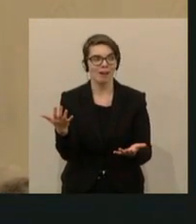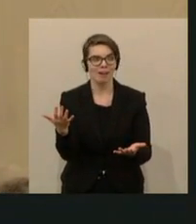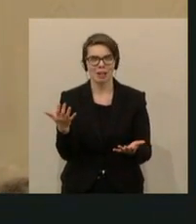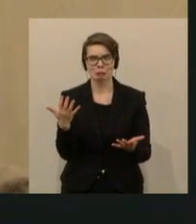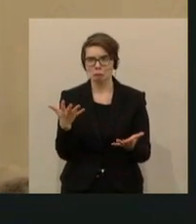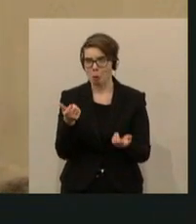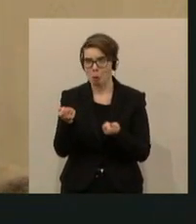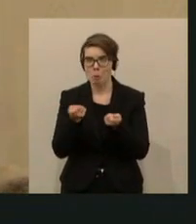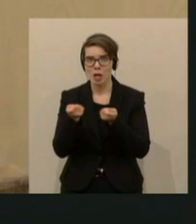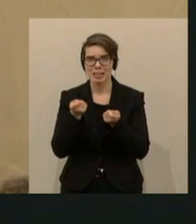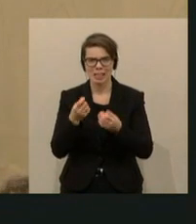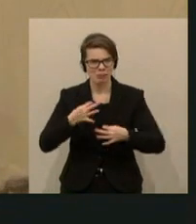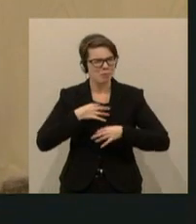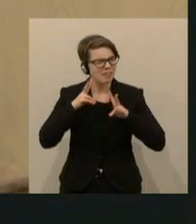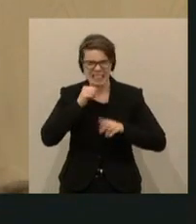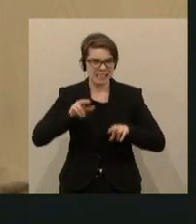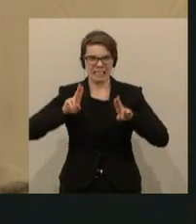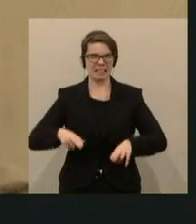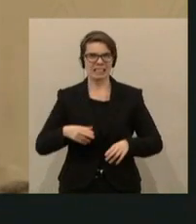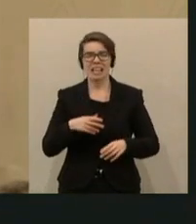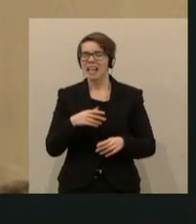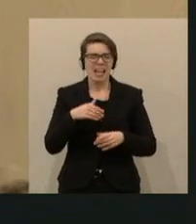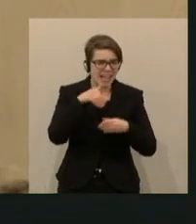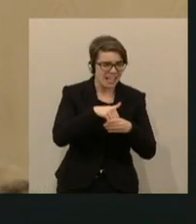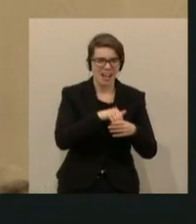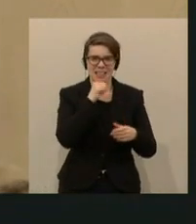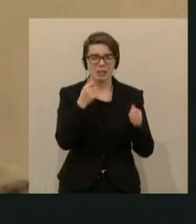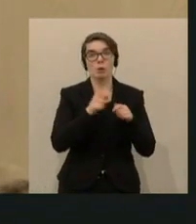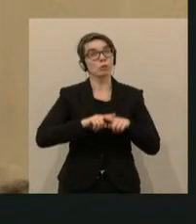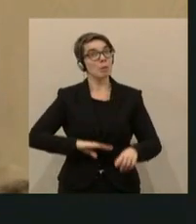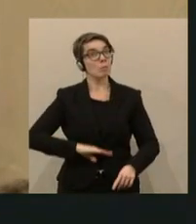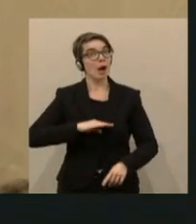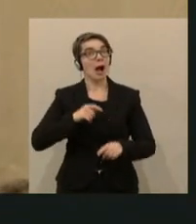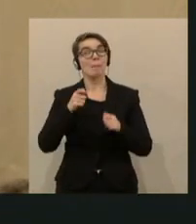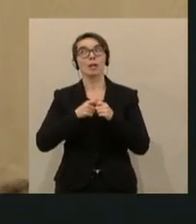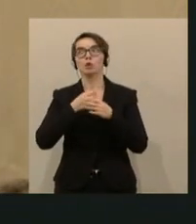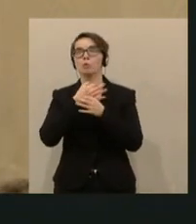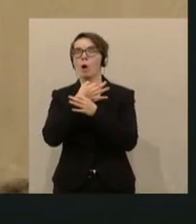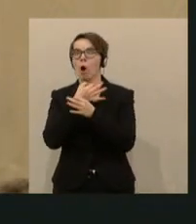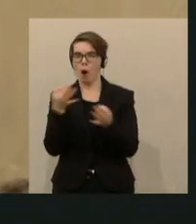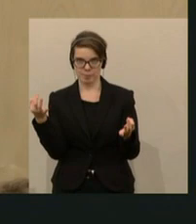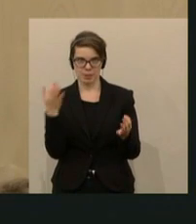von Politik, die ich wirklich nicht richtig finde. Weder inhaltlich noch moralisch, das muss ich Ihnen sagen.